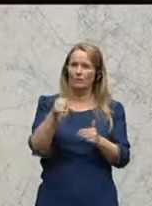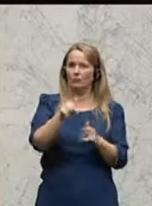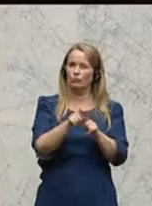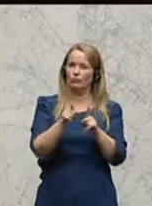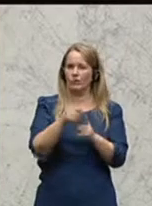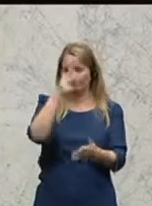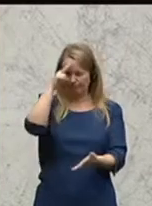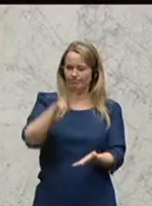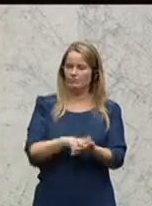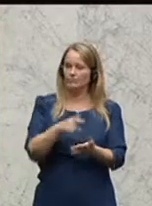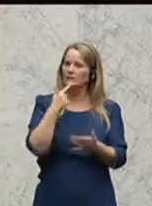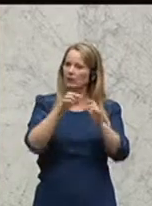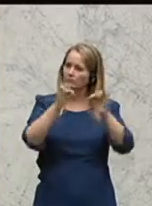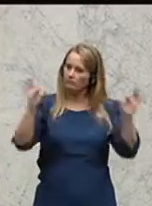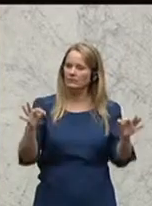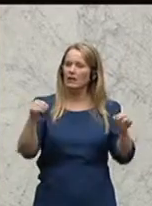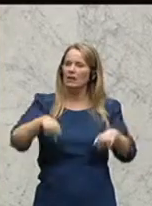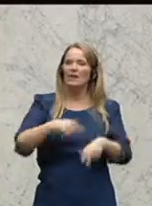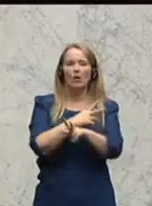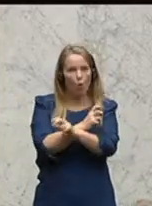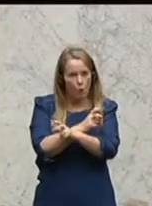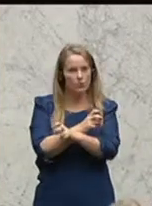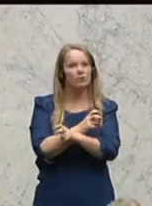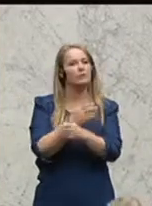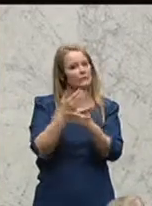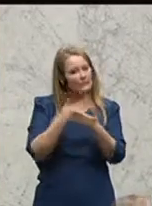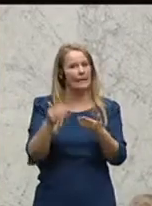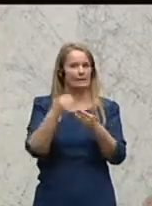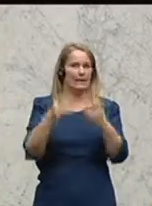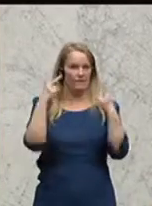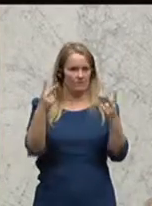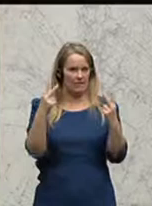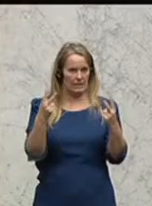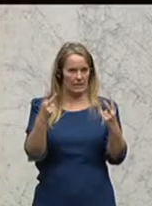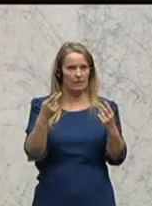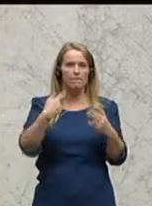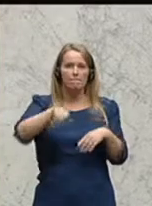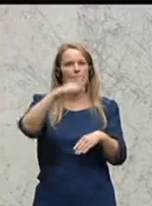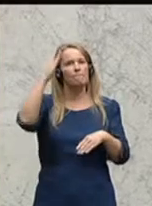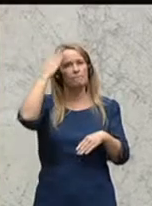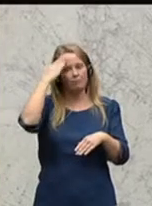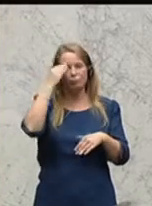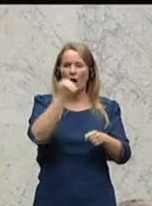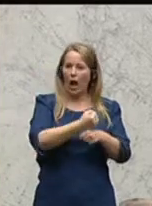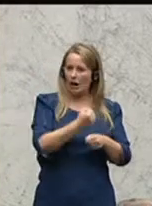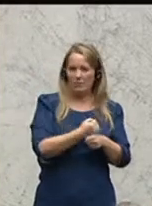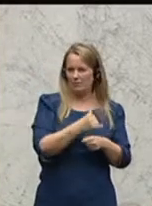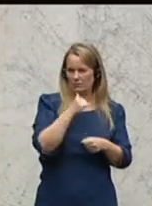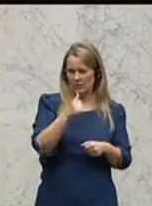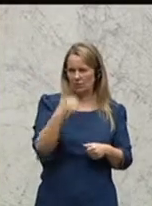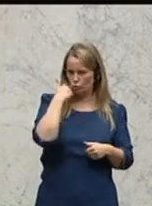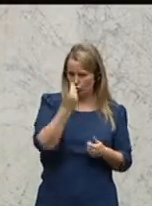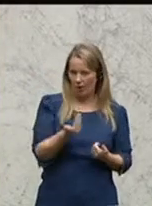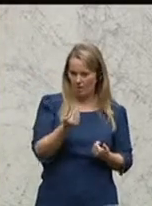Die Präambel lautet schlicht und einfach, dass es bei uns in Österreich sehr, sehr wichtig wäre, wieder bewusst zu machen, dass Arbeiten keine Schande ist